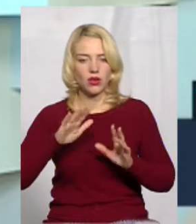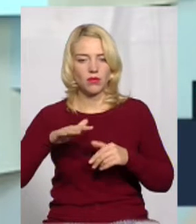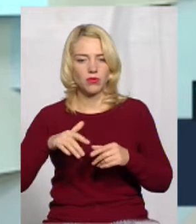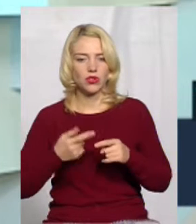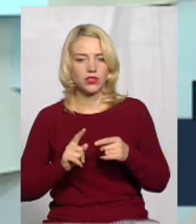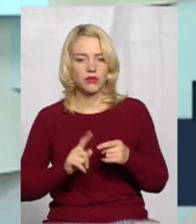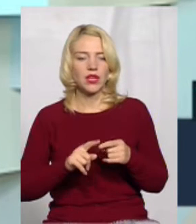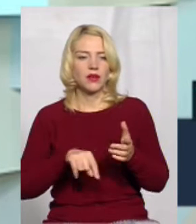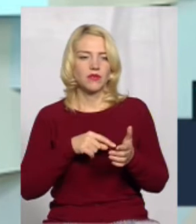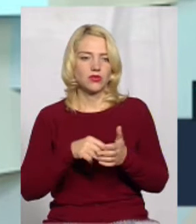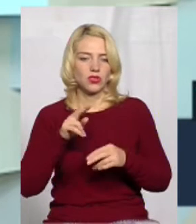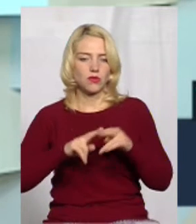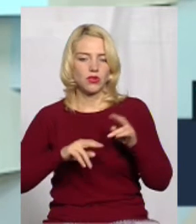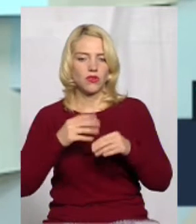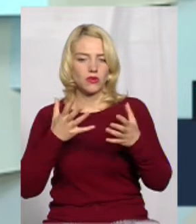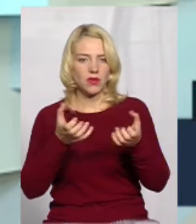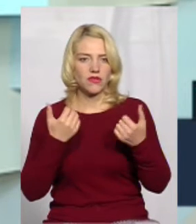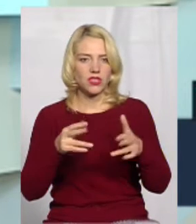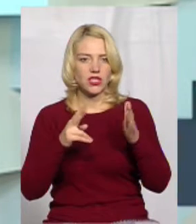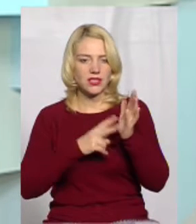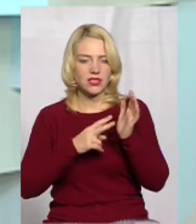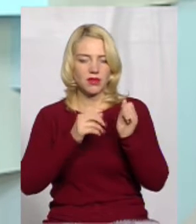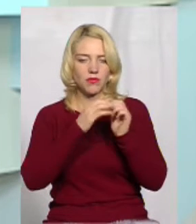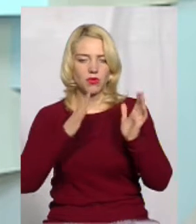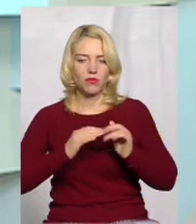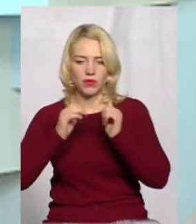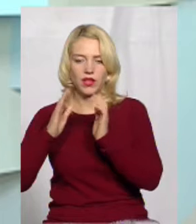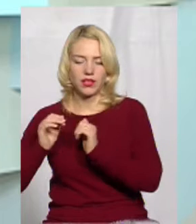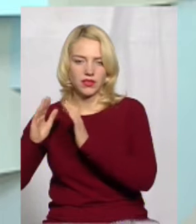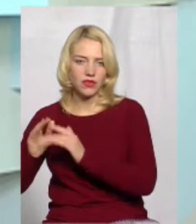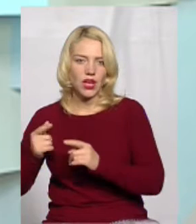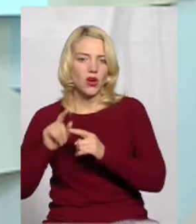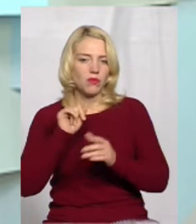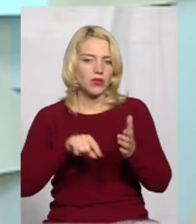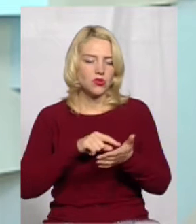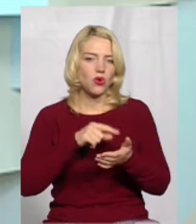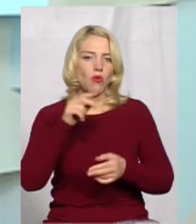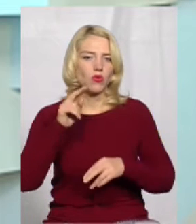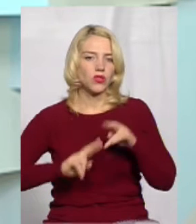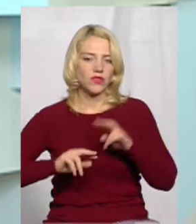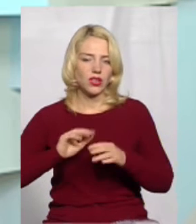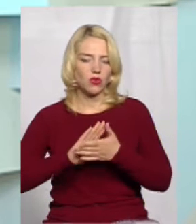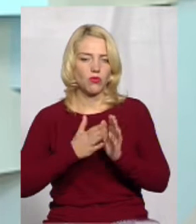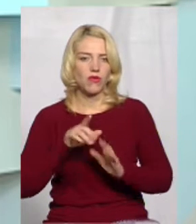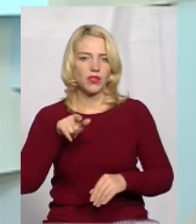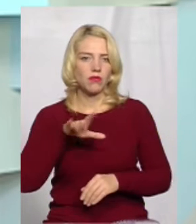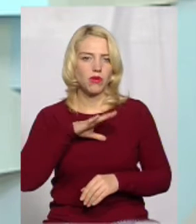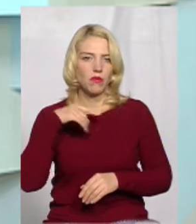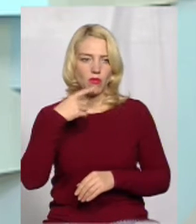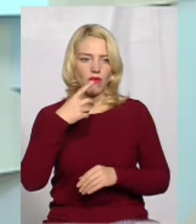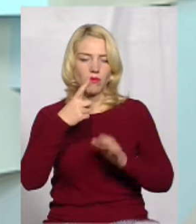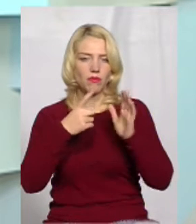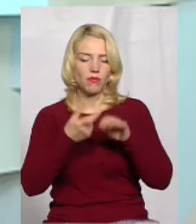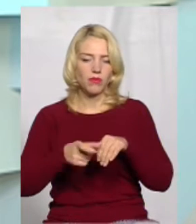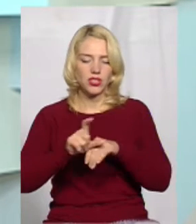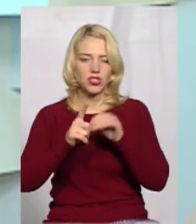комплектів містобудівних умов. І про це я вже неодноразово говорила. І там мова йшла про більше